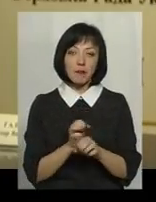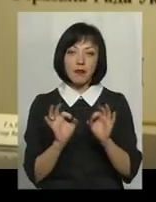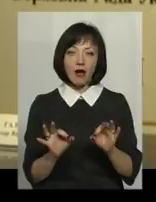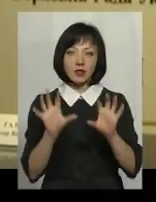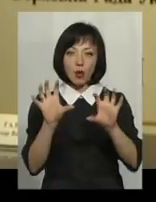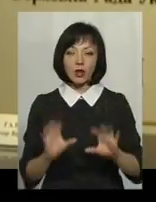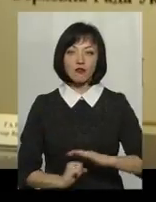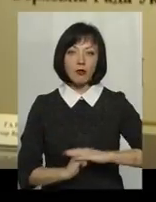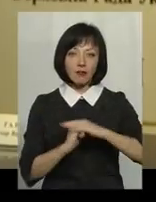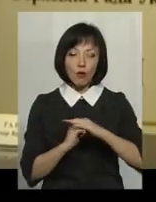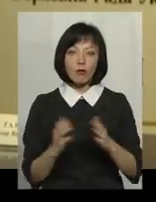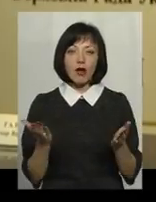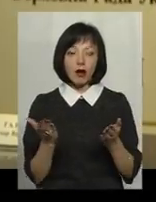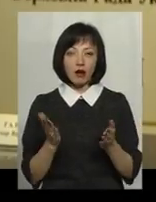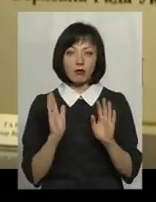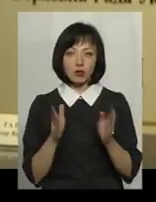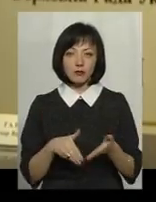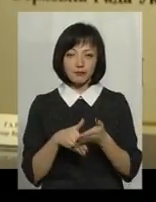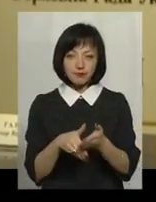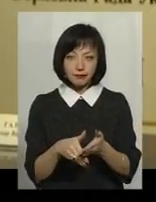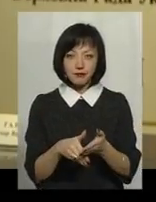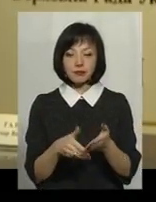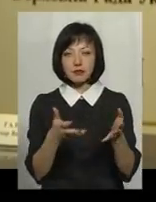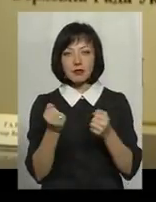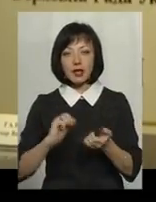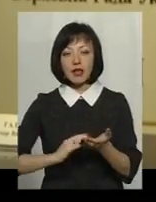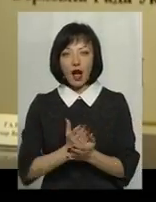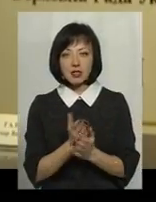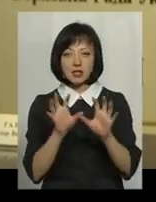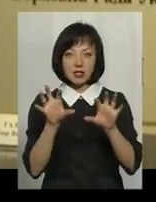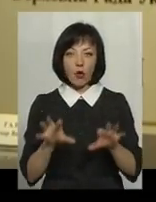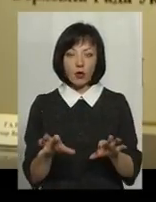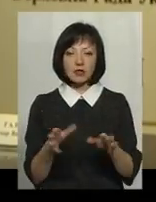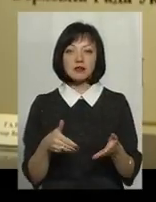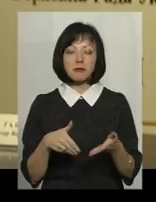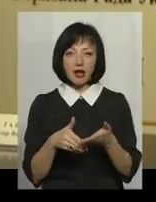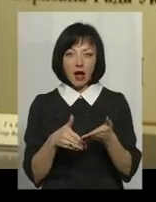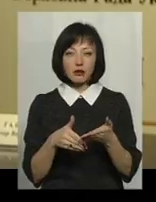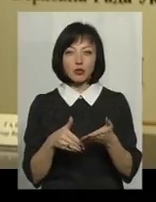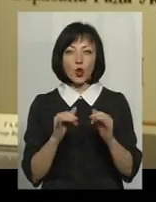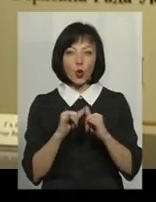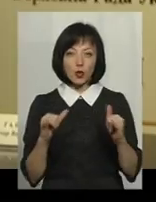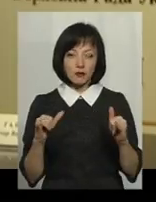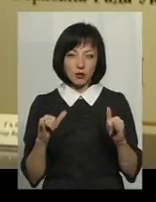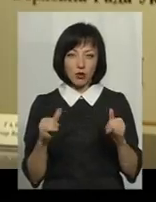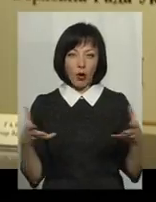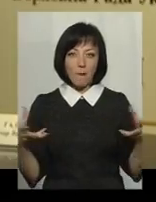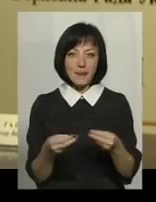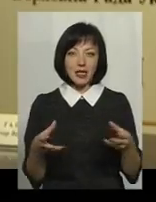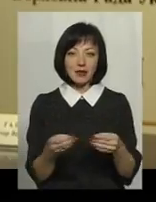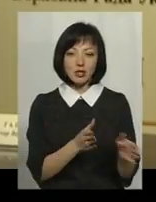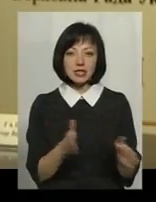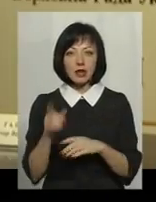платформу, на основі якої ми отримаємо якісні закони, які сприятимуть розвитку кооперативної